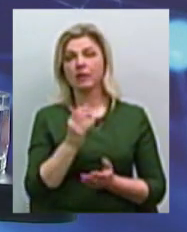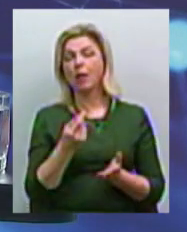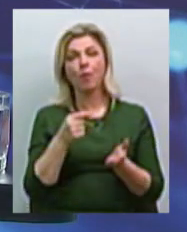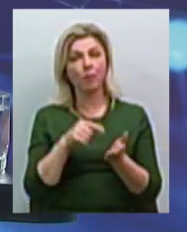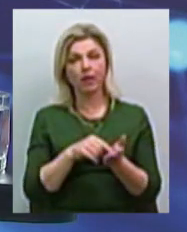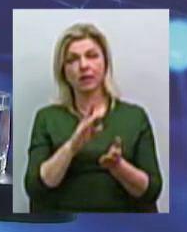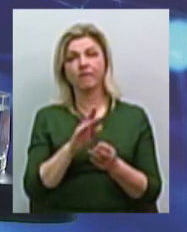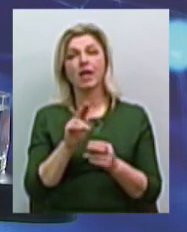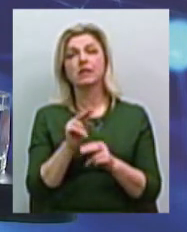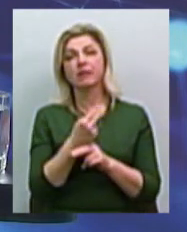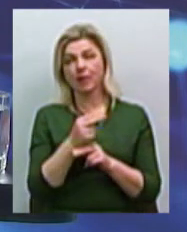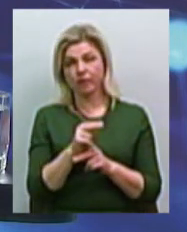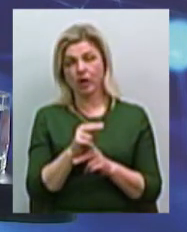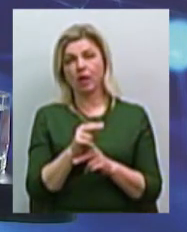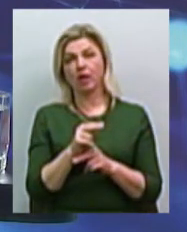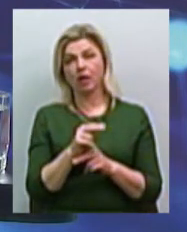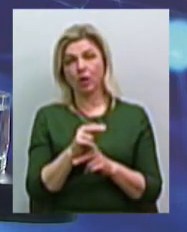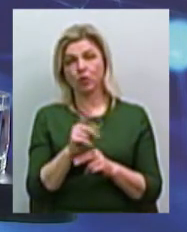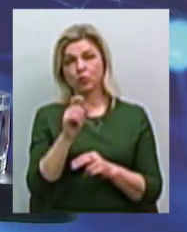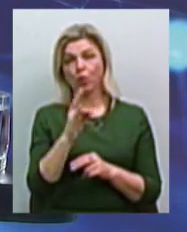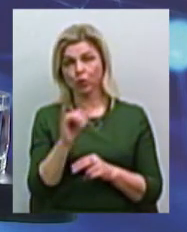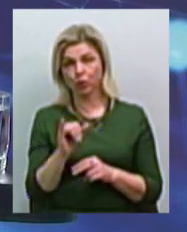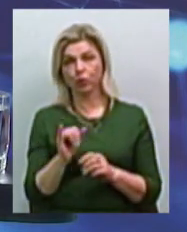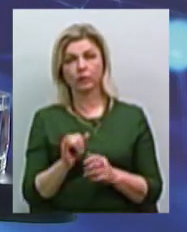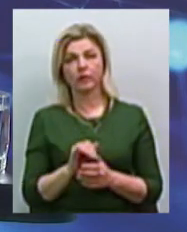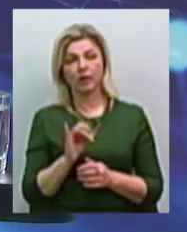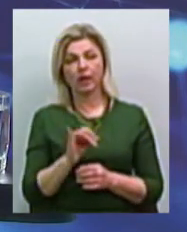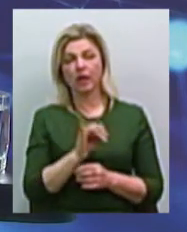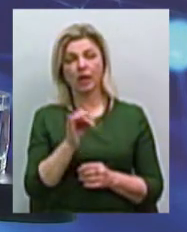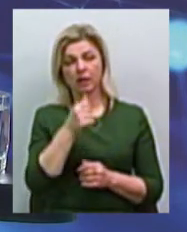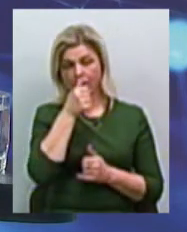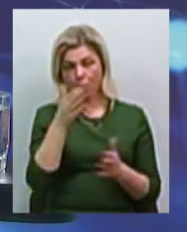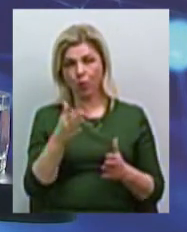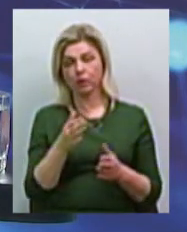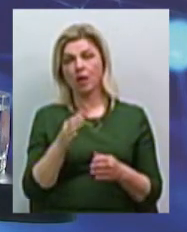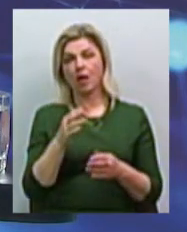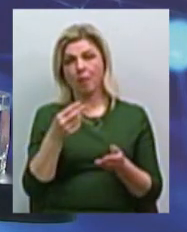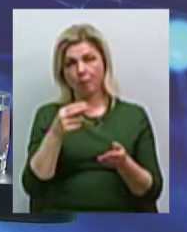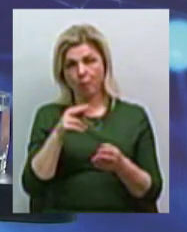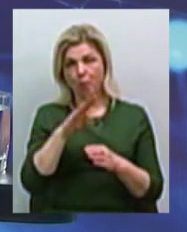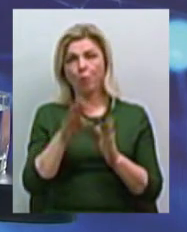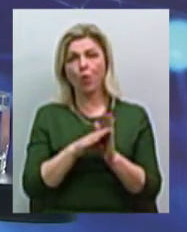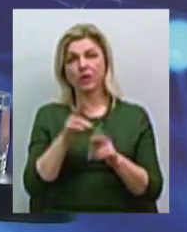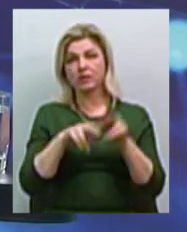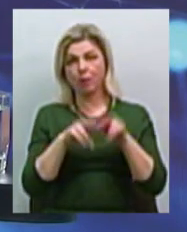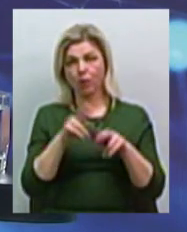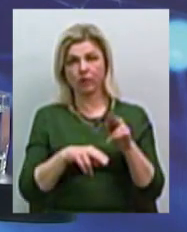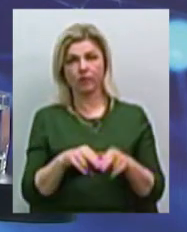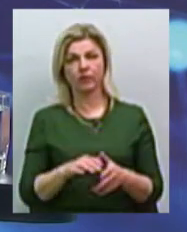і може буде відданий під забудову. Не може бути. Тобто... Вони тихаря це робили. Каким образом? У нас є